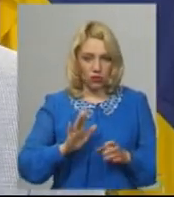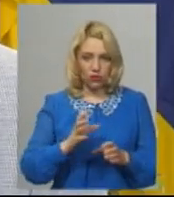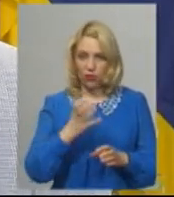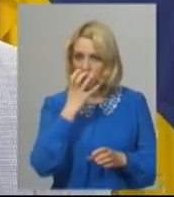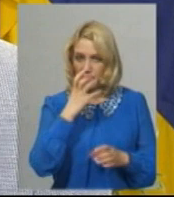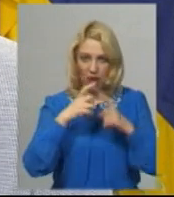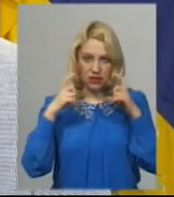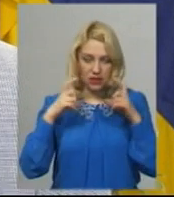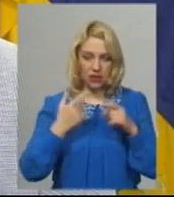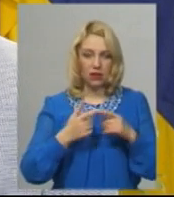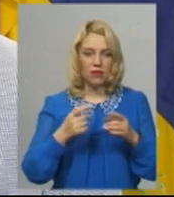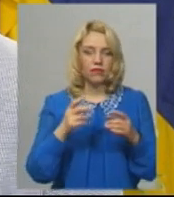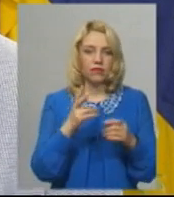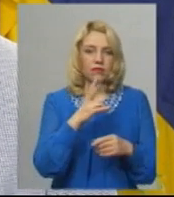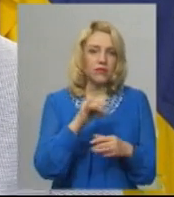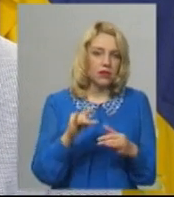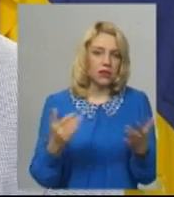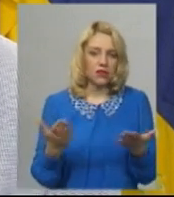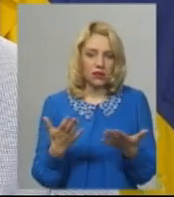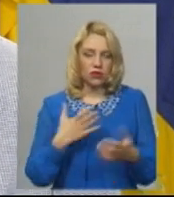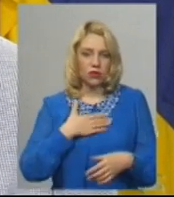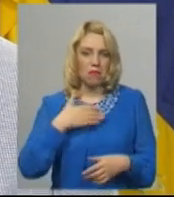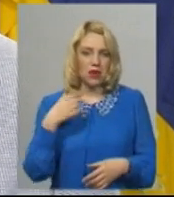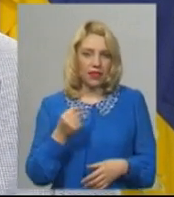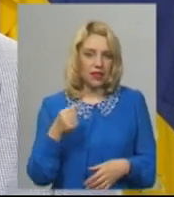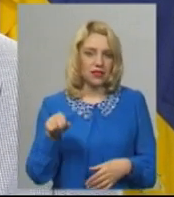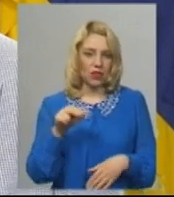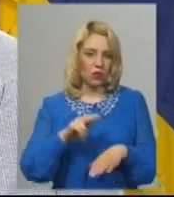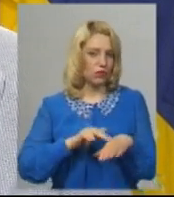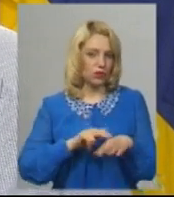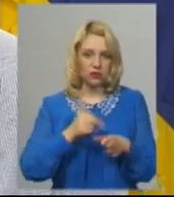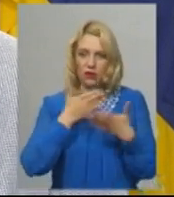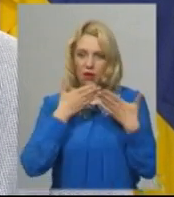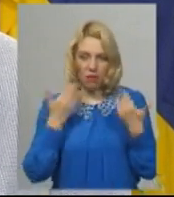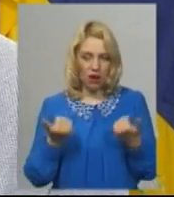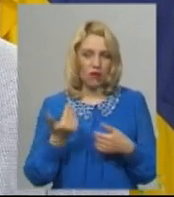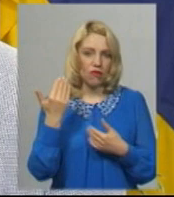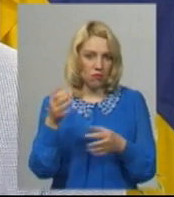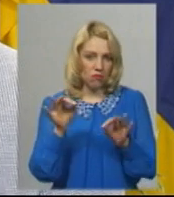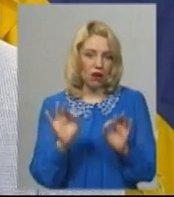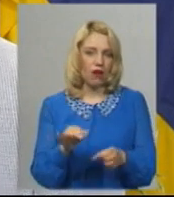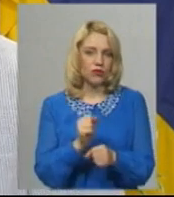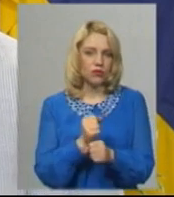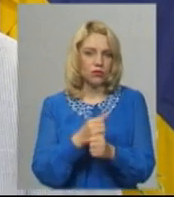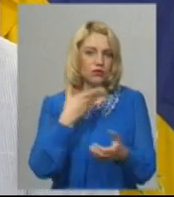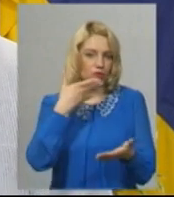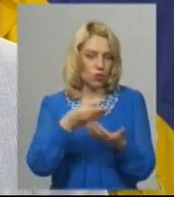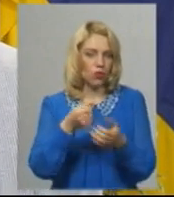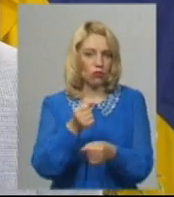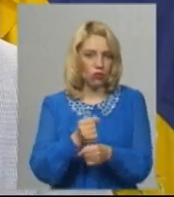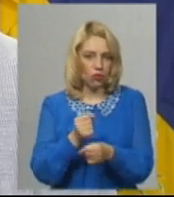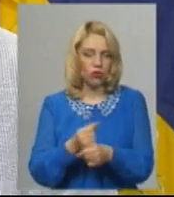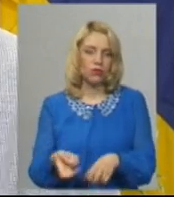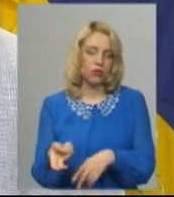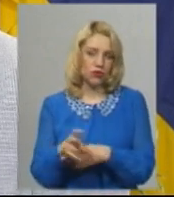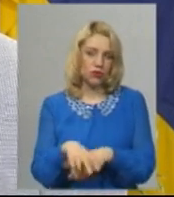Жодних якихось претензій до правоохоронців в мене немає. Вони абсолютно правильно зробили свою роботу. Прийшли,